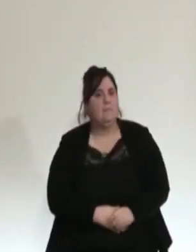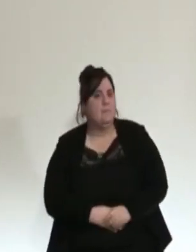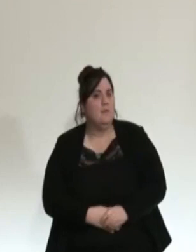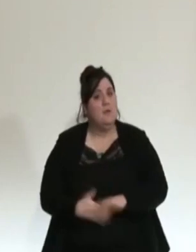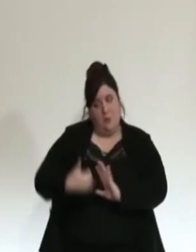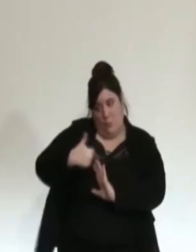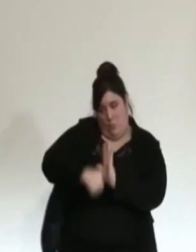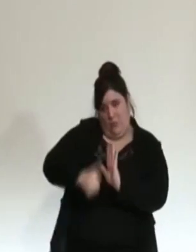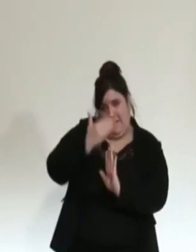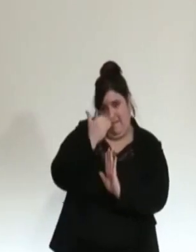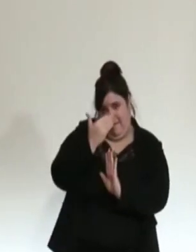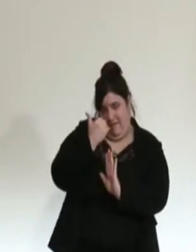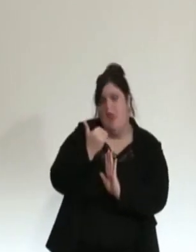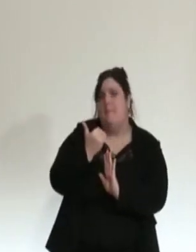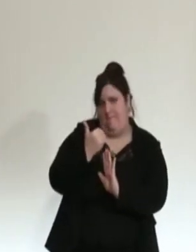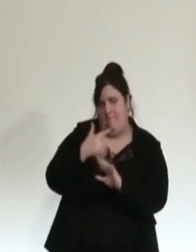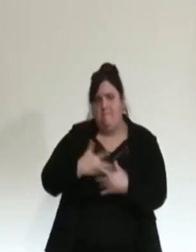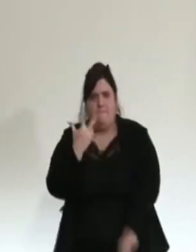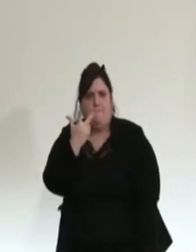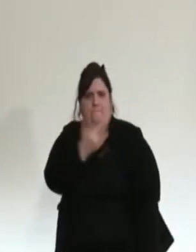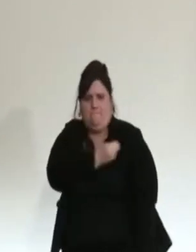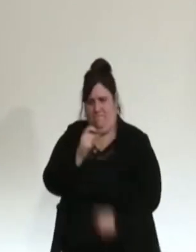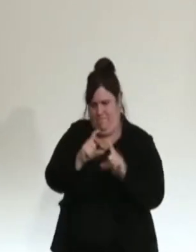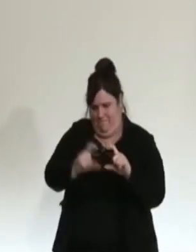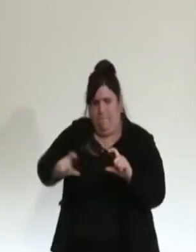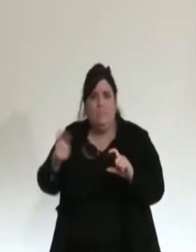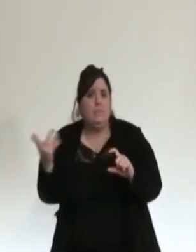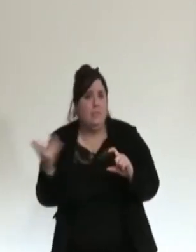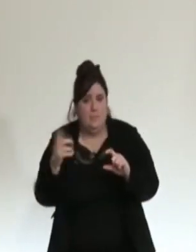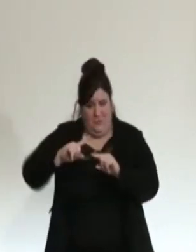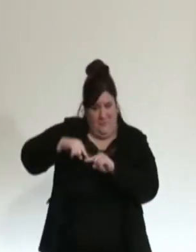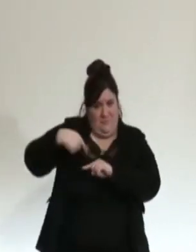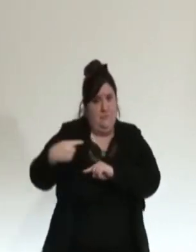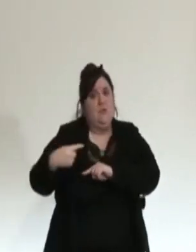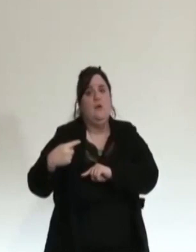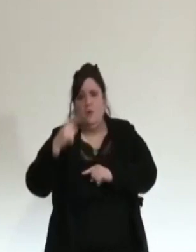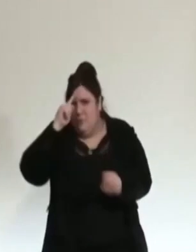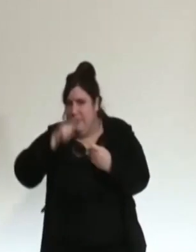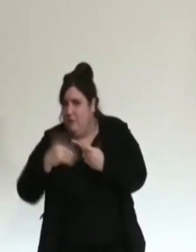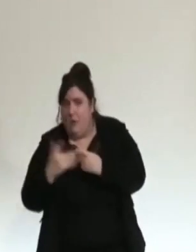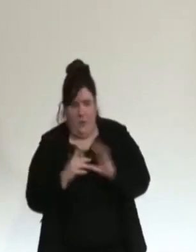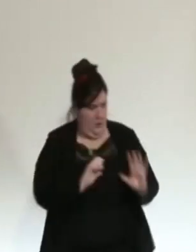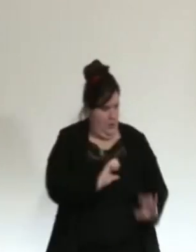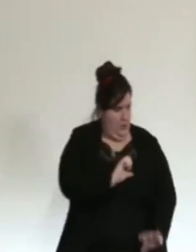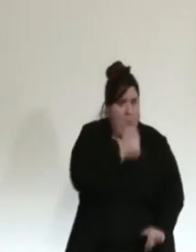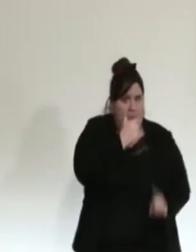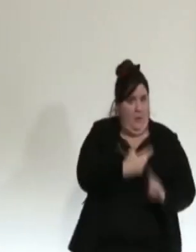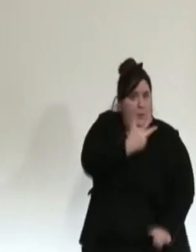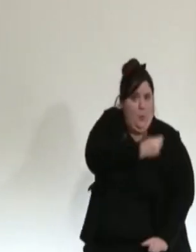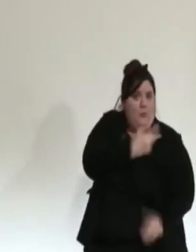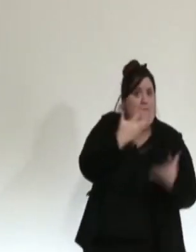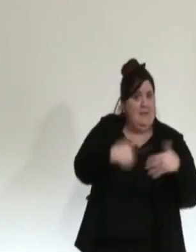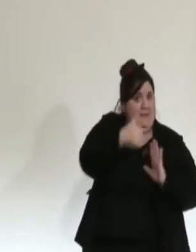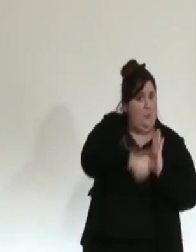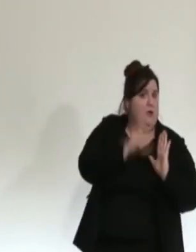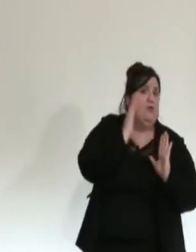une partie importante de nos vaccins servira à assurer le rappel de la vaccination des personnes qui auront été primo-vaccinées en janvier,